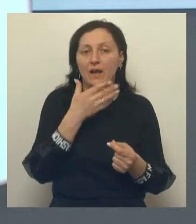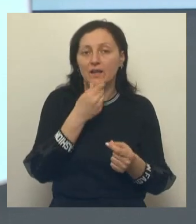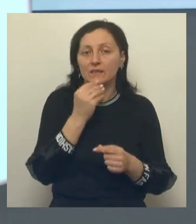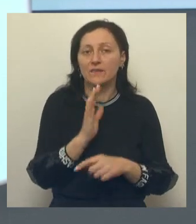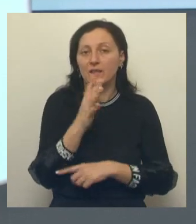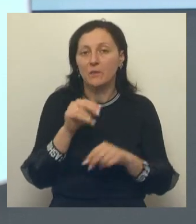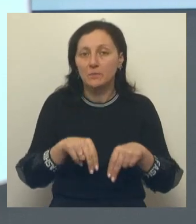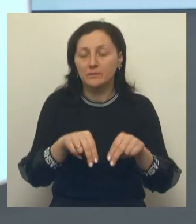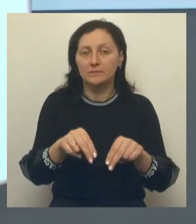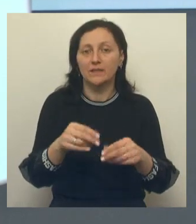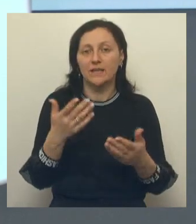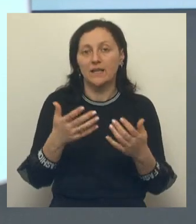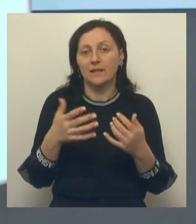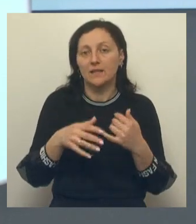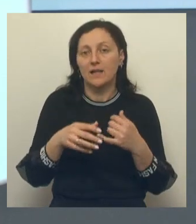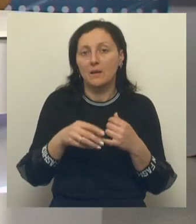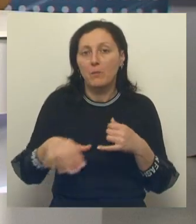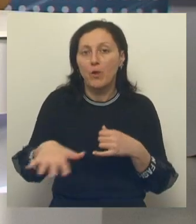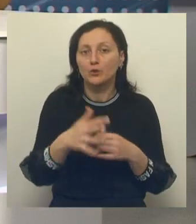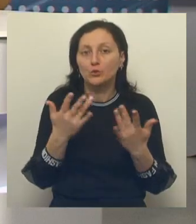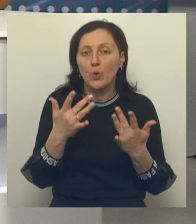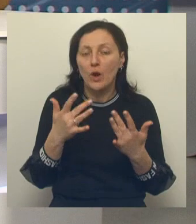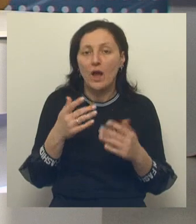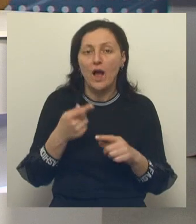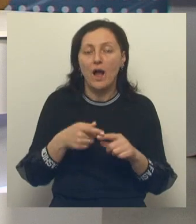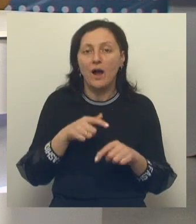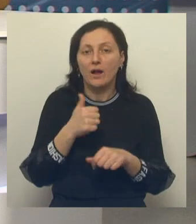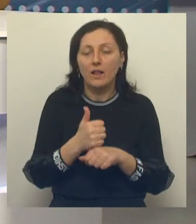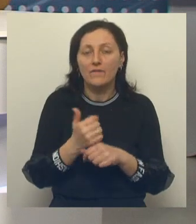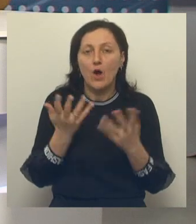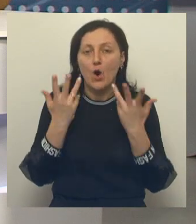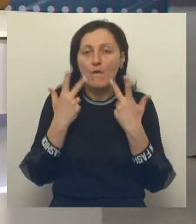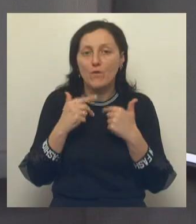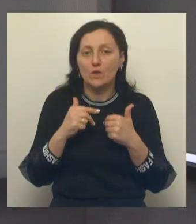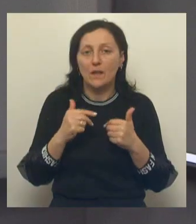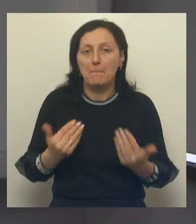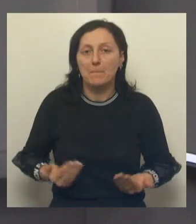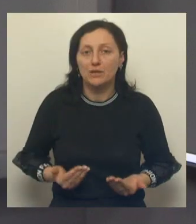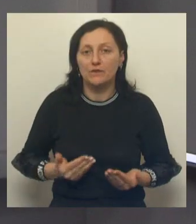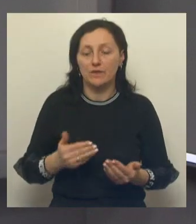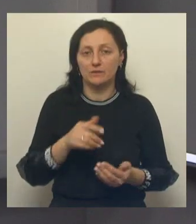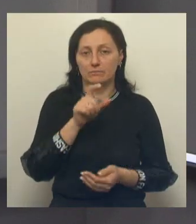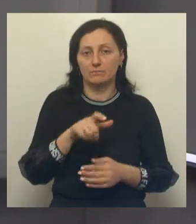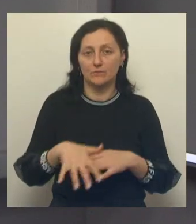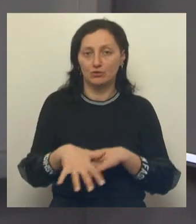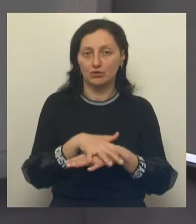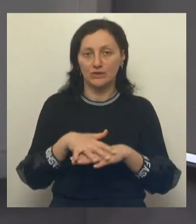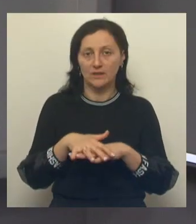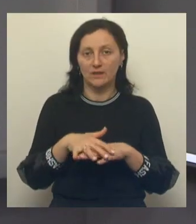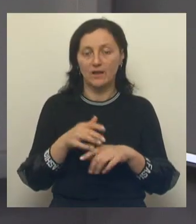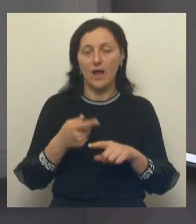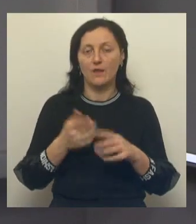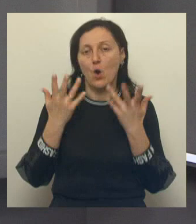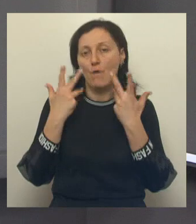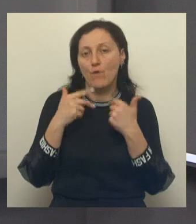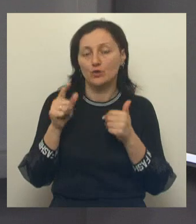площадок было установлено. Комфортное проживание жителей. У нас же не только комфортное проживание складывается в